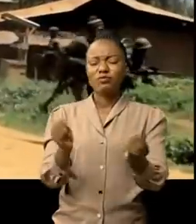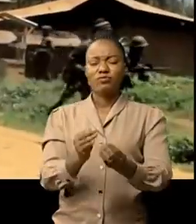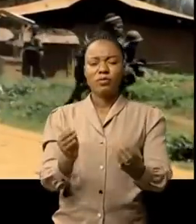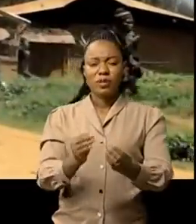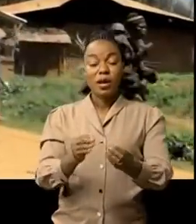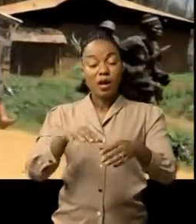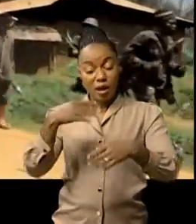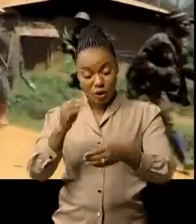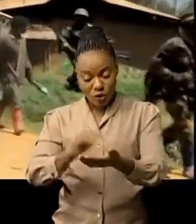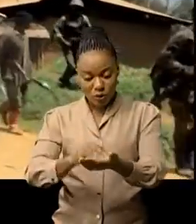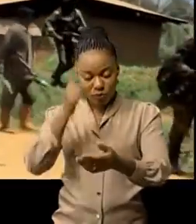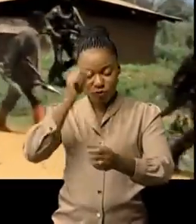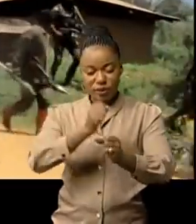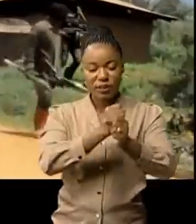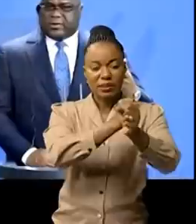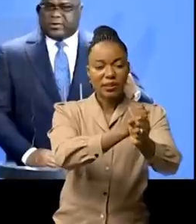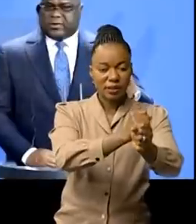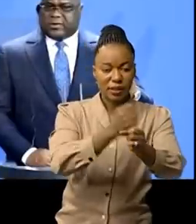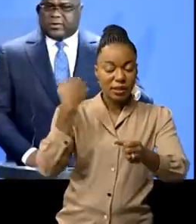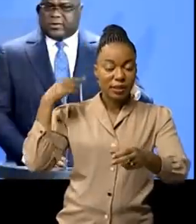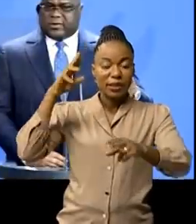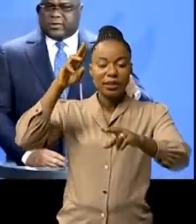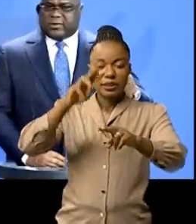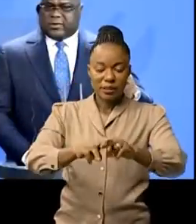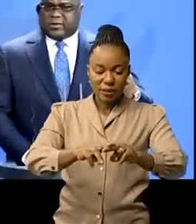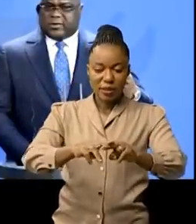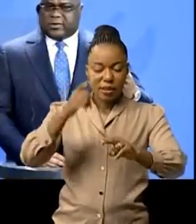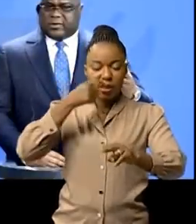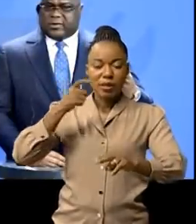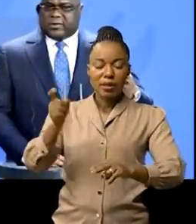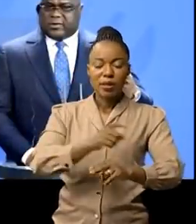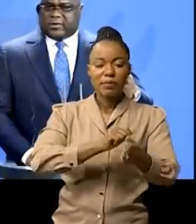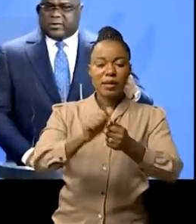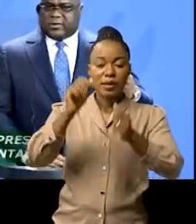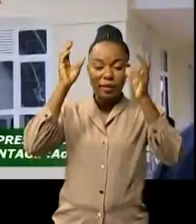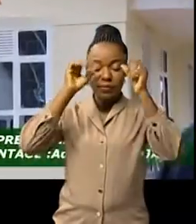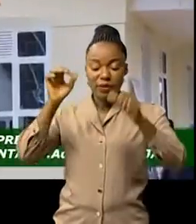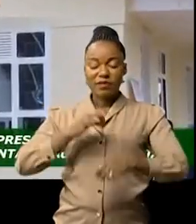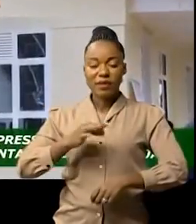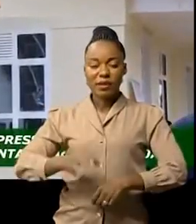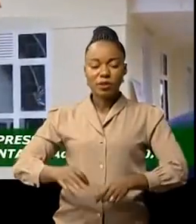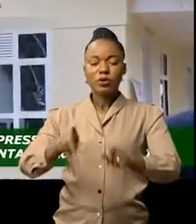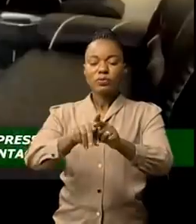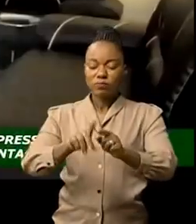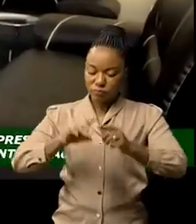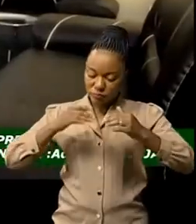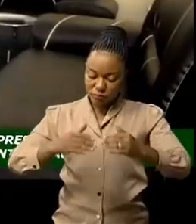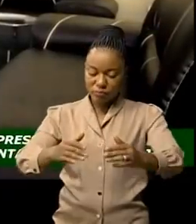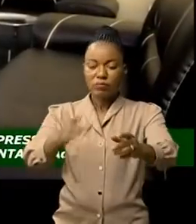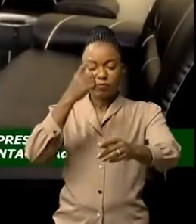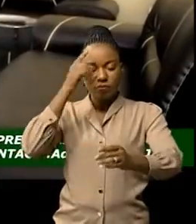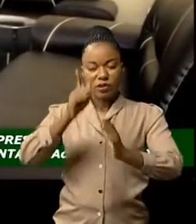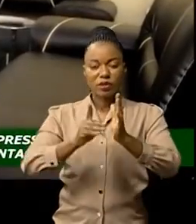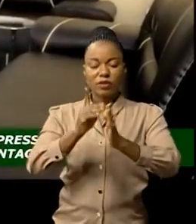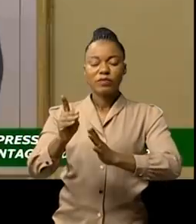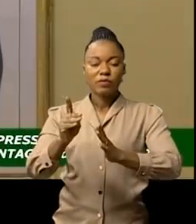sécuritaire, l'État des sciences décrétés par le commandant suprême de forces armées Félix Antoine Siké de Chulombo est également source de développement. L'histoire